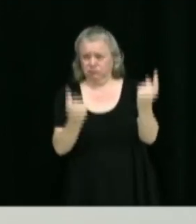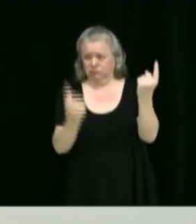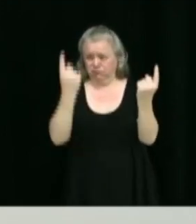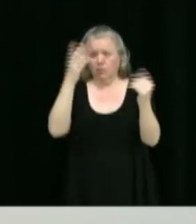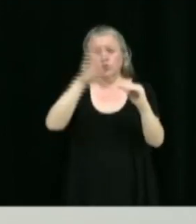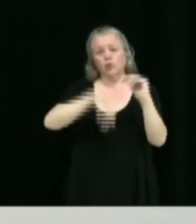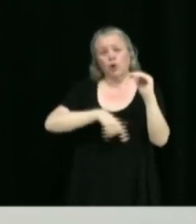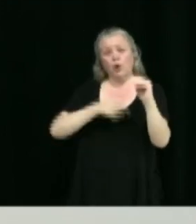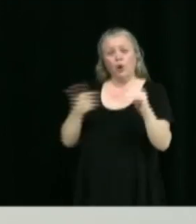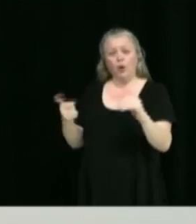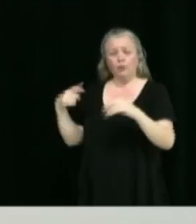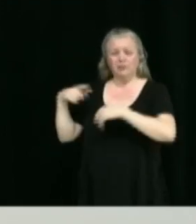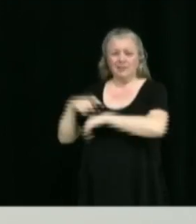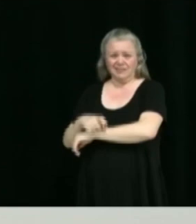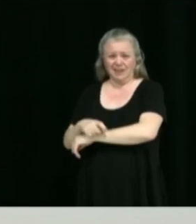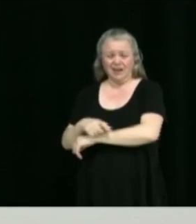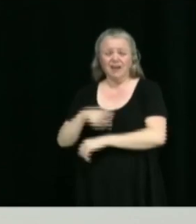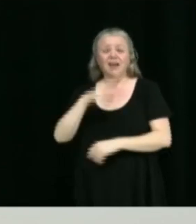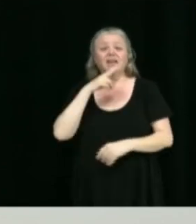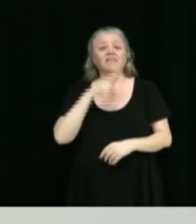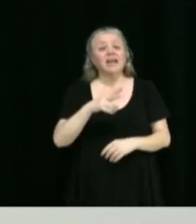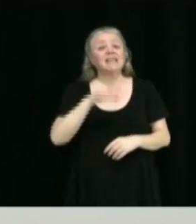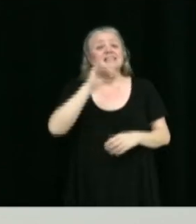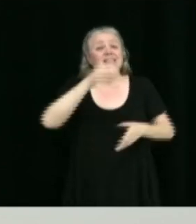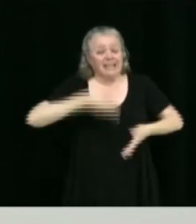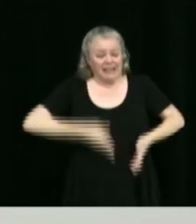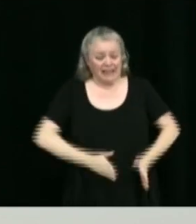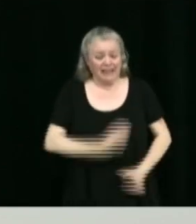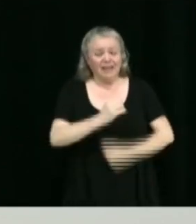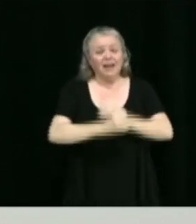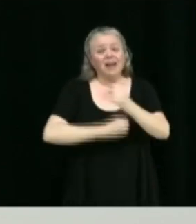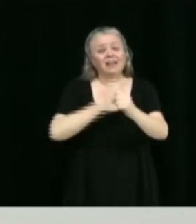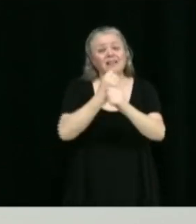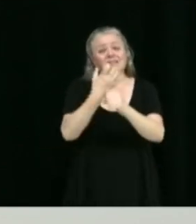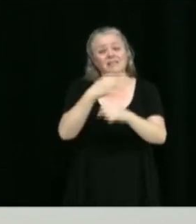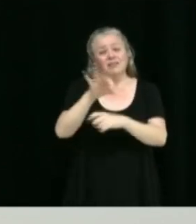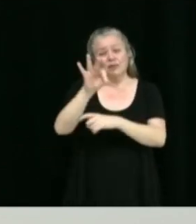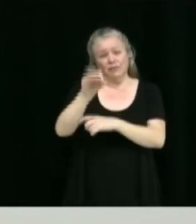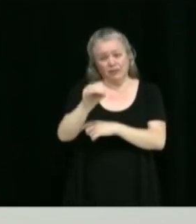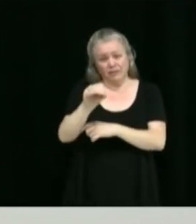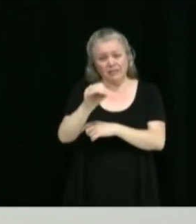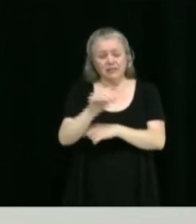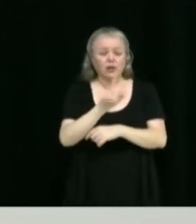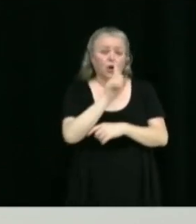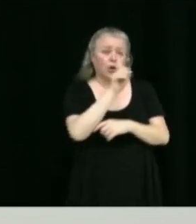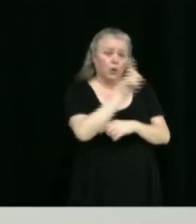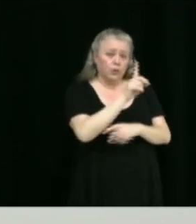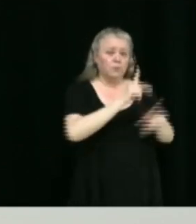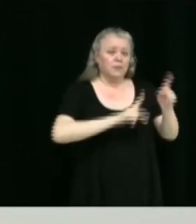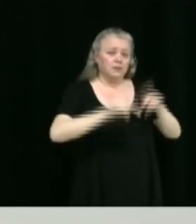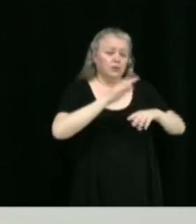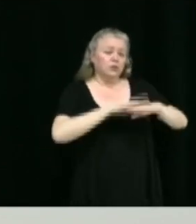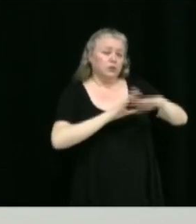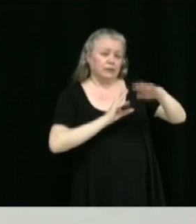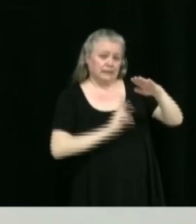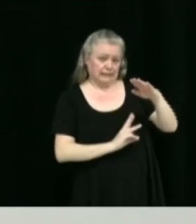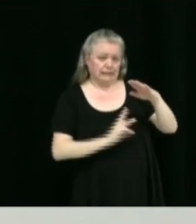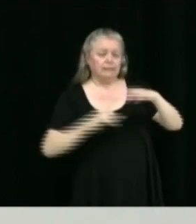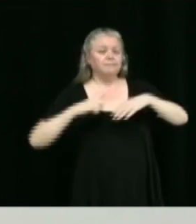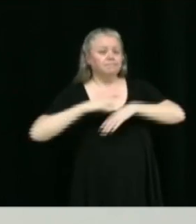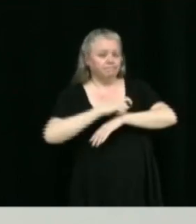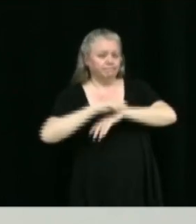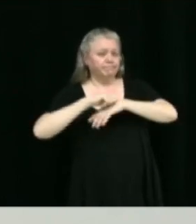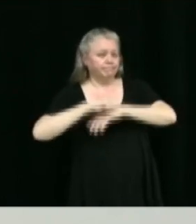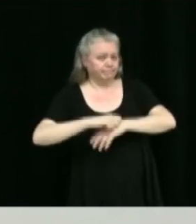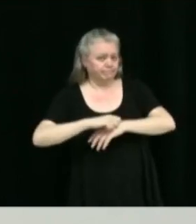Canadien sur six né dans les années 1990 aura un cancer de la peau au cours de sa vie, attendu que de nombreuses